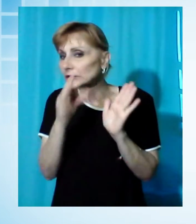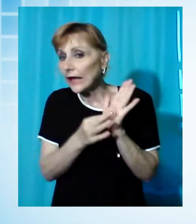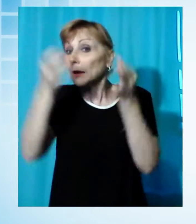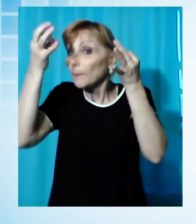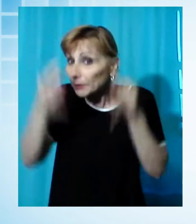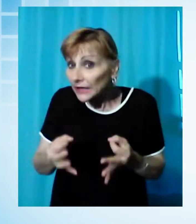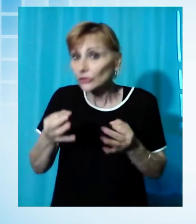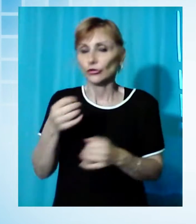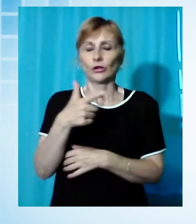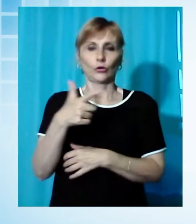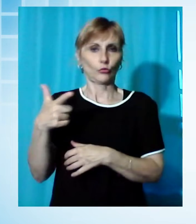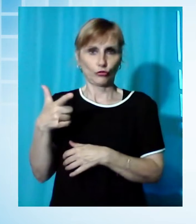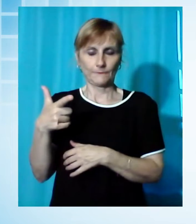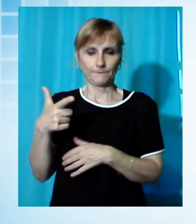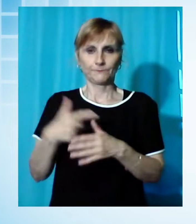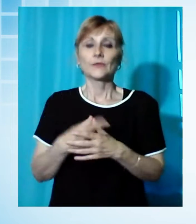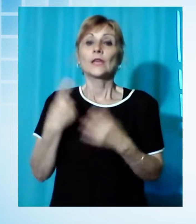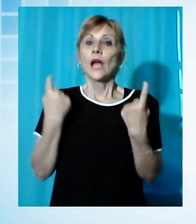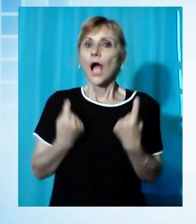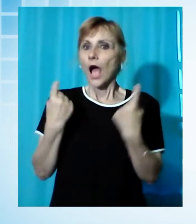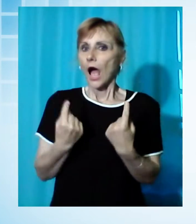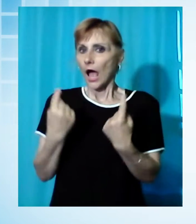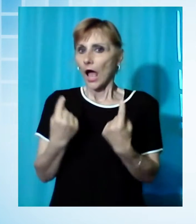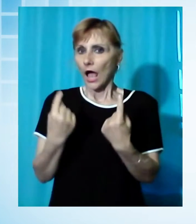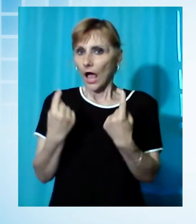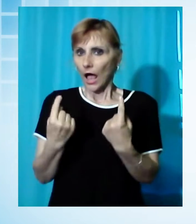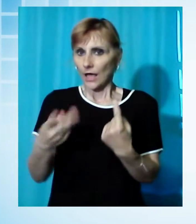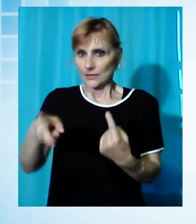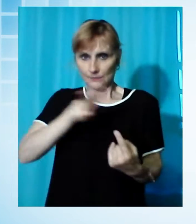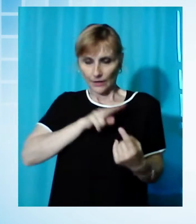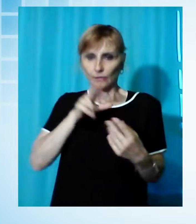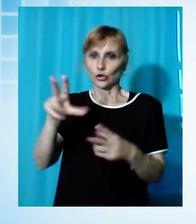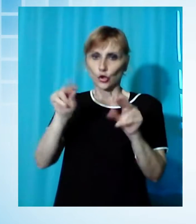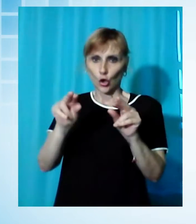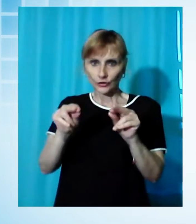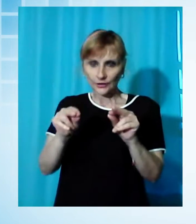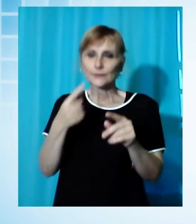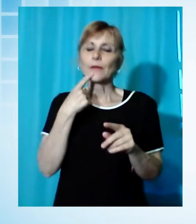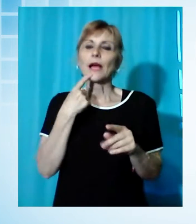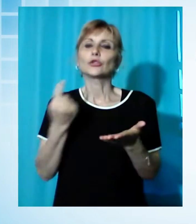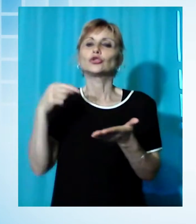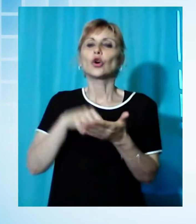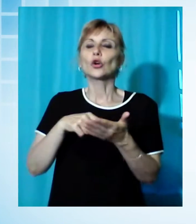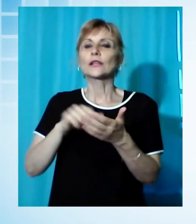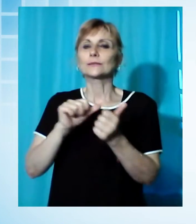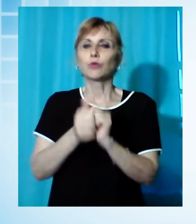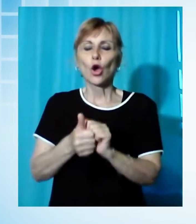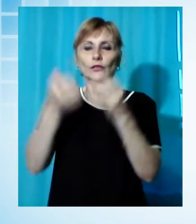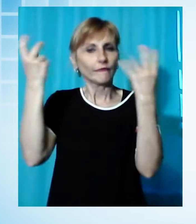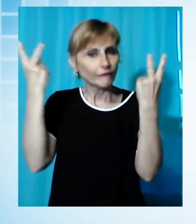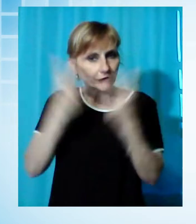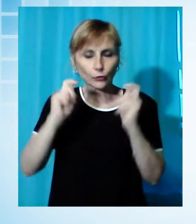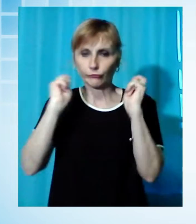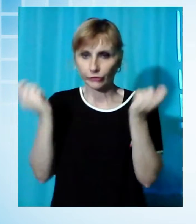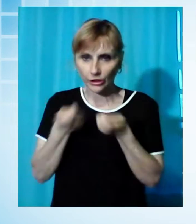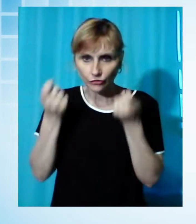ignoto il momento in cui sarà dato il via libera alla ripresa delle manifestazioni sportive, ma in attesa del nulla osta del governo, la macchina